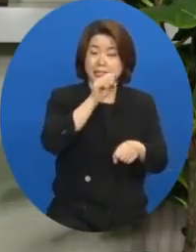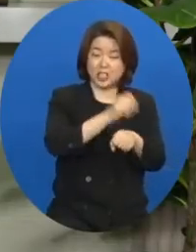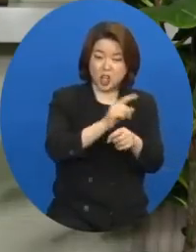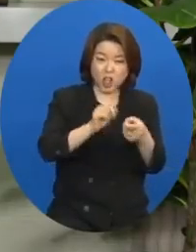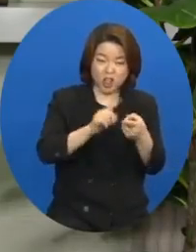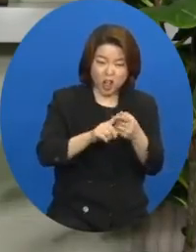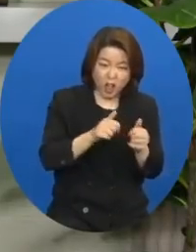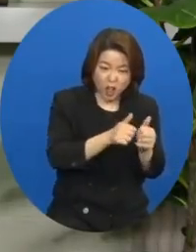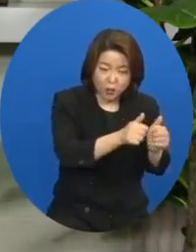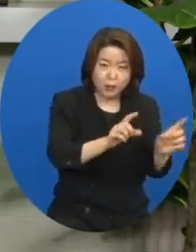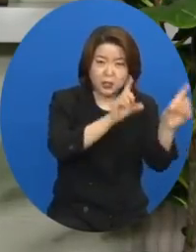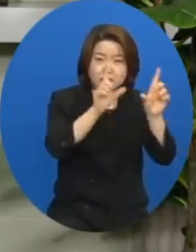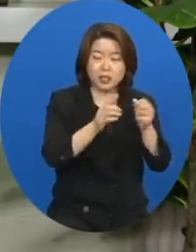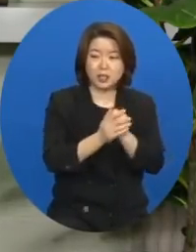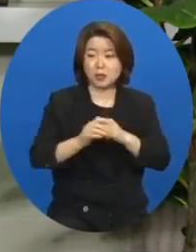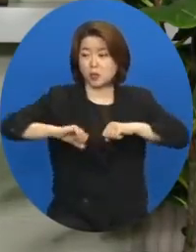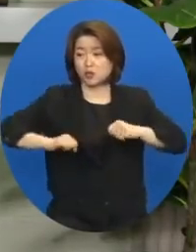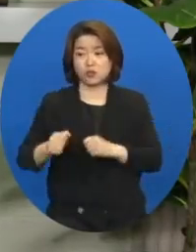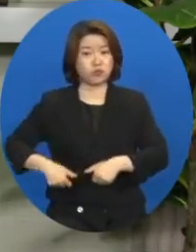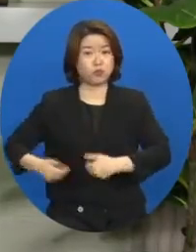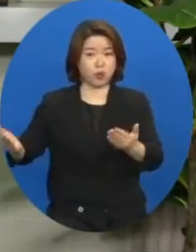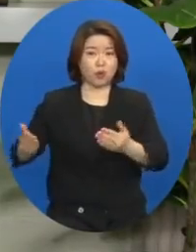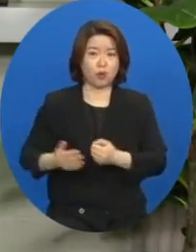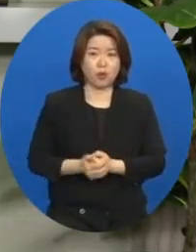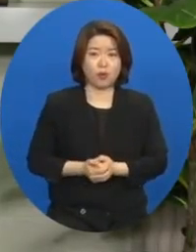산다면 순종할 필요가 없는 거죠.